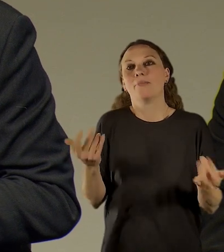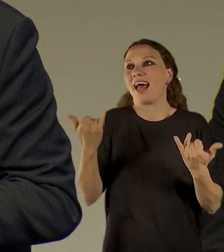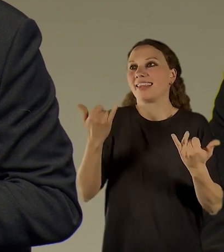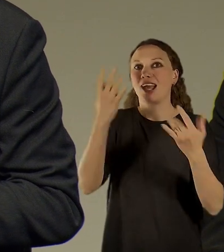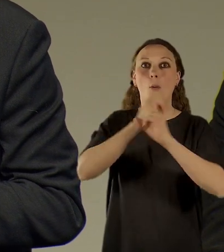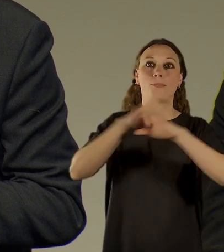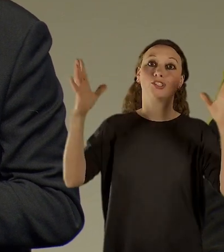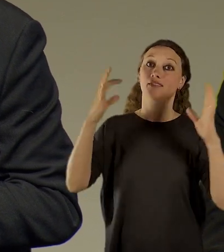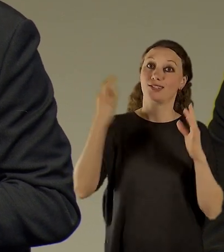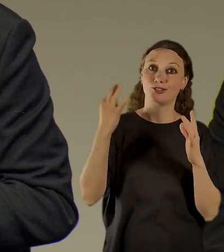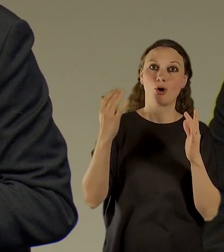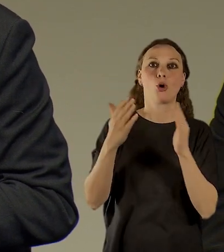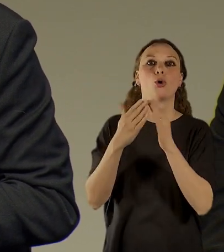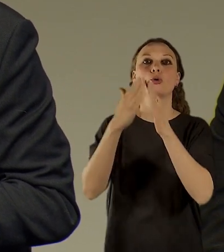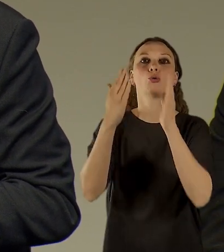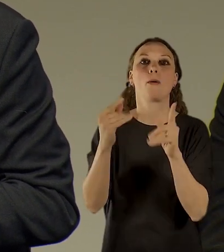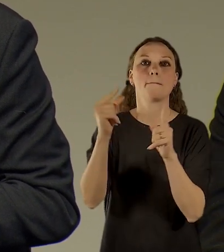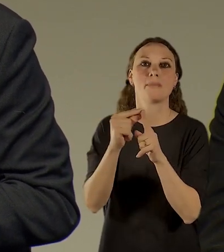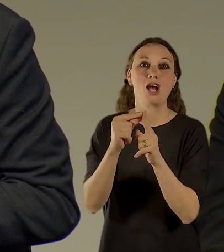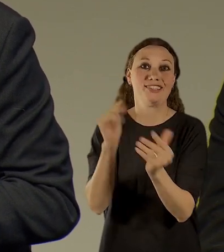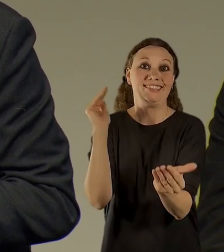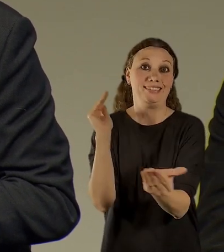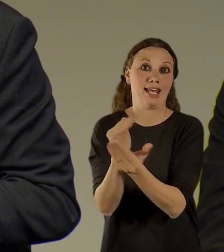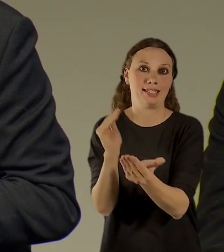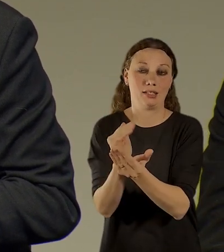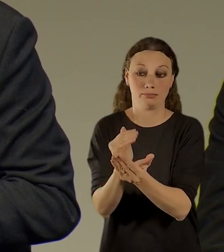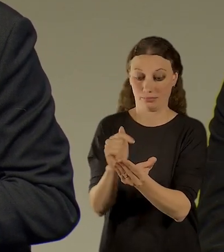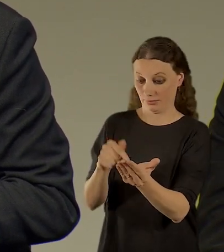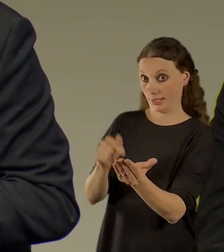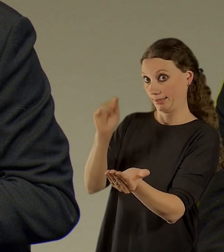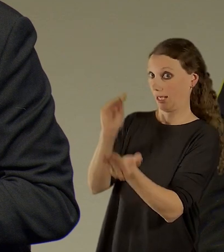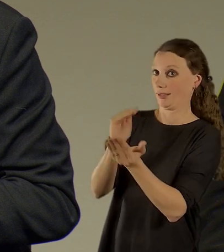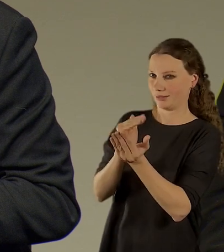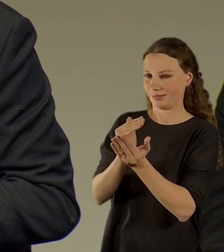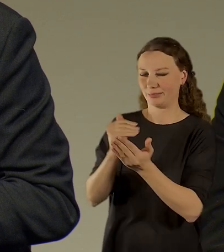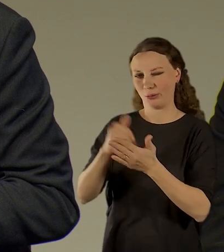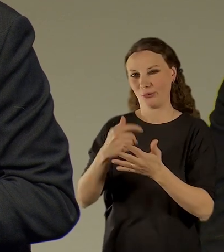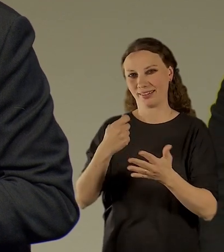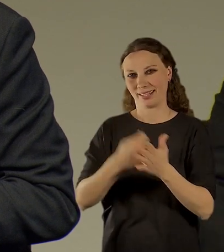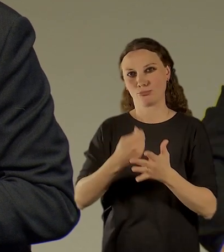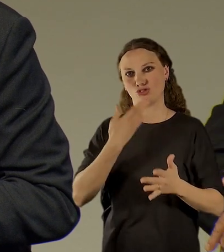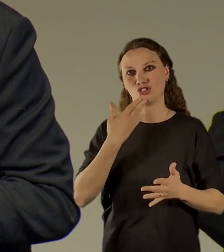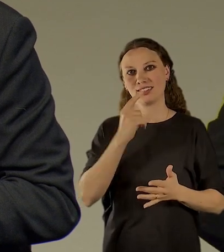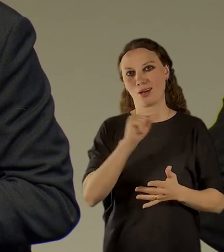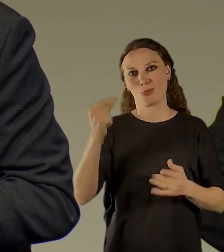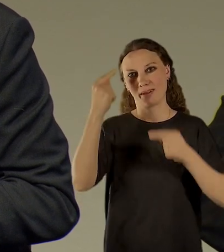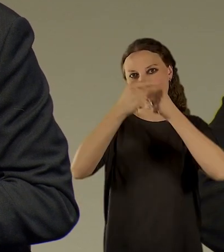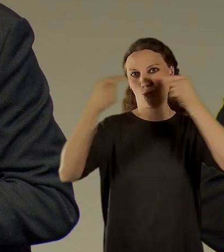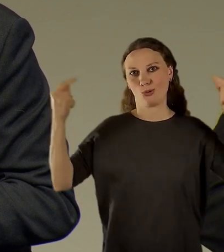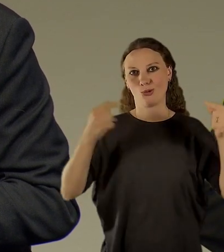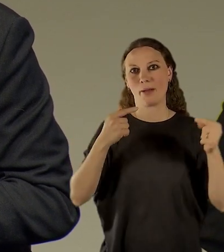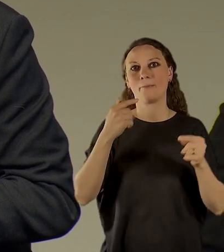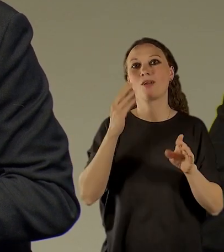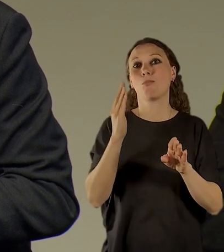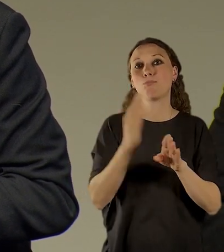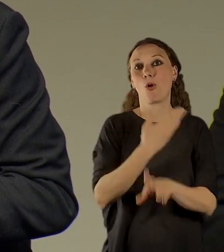Jednotka dočasnosti u nás je 20 let, takže já myslím, že to možná bude podobné, že po 20 letech se něco